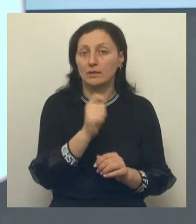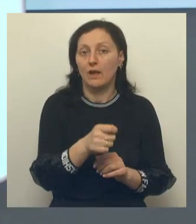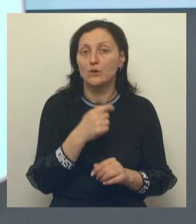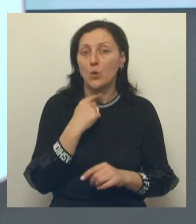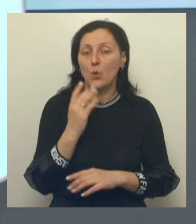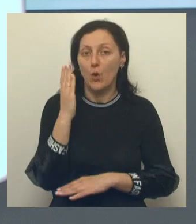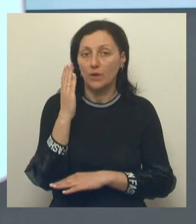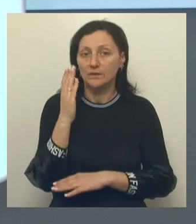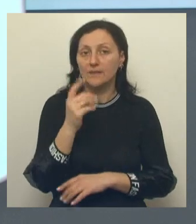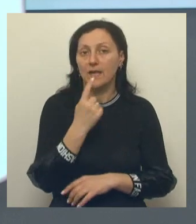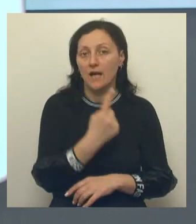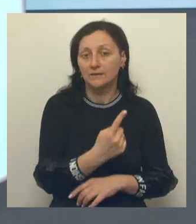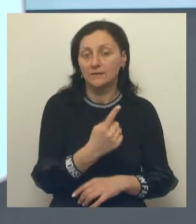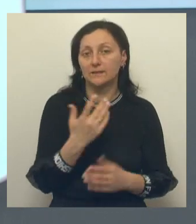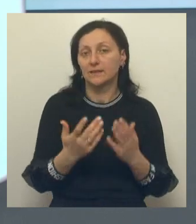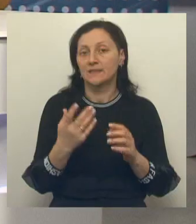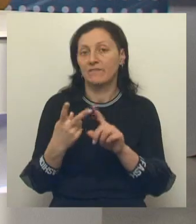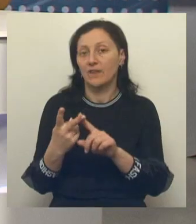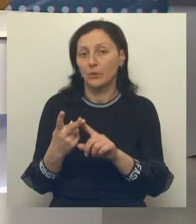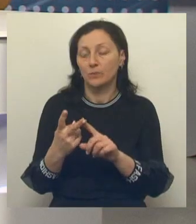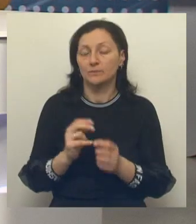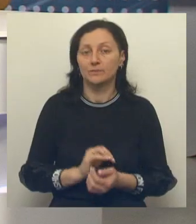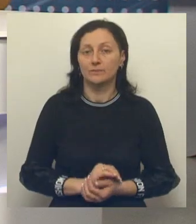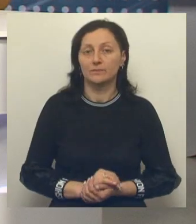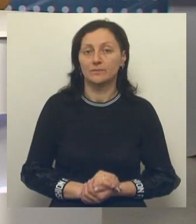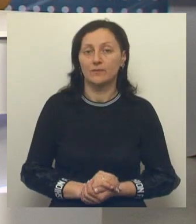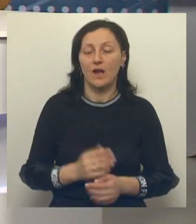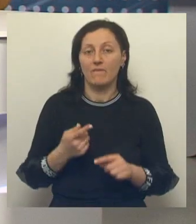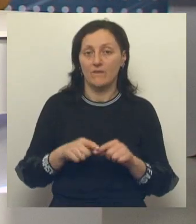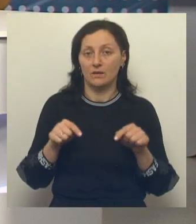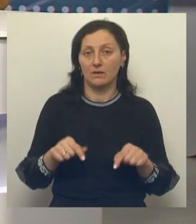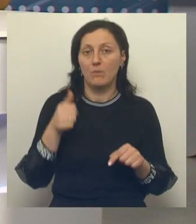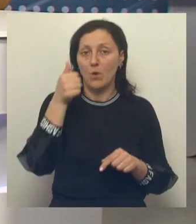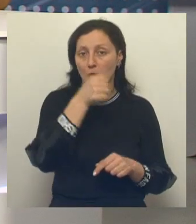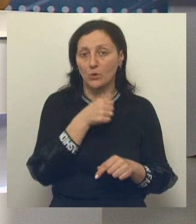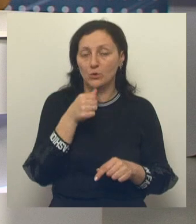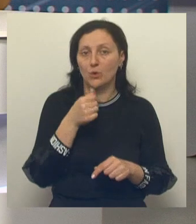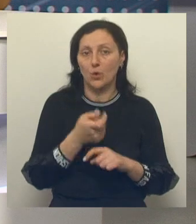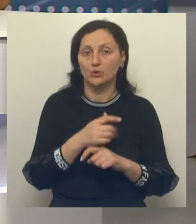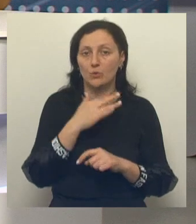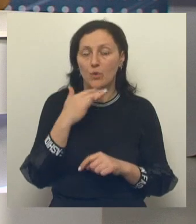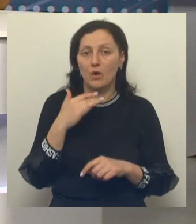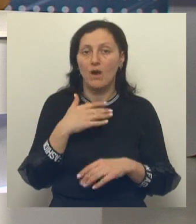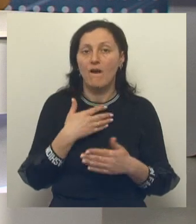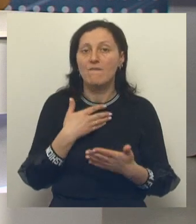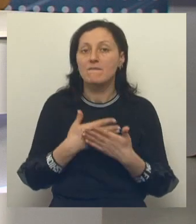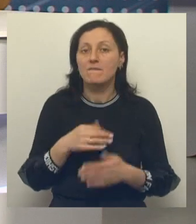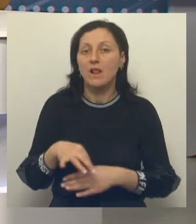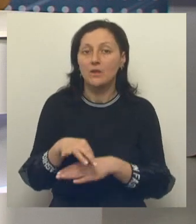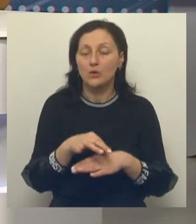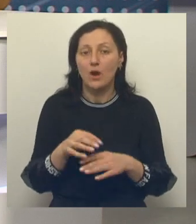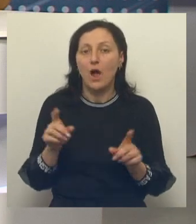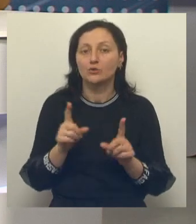за один или за другой дизайн-проект. Ну вот в этом году снова присоединяются волонтеры. В чем вообще их